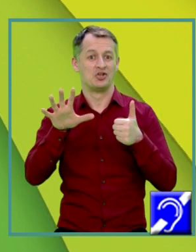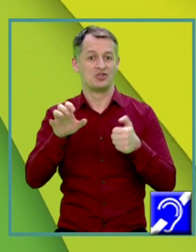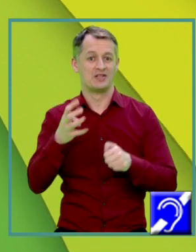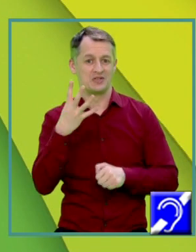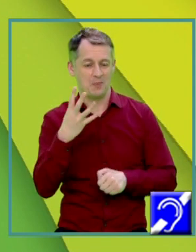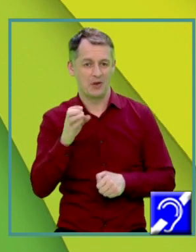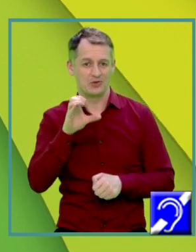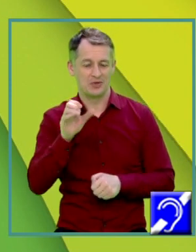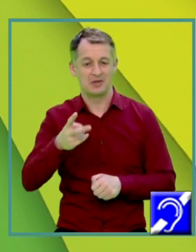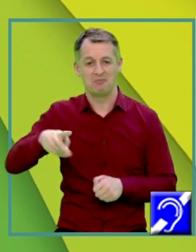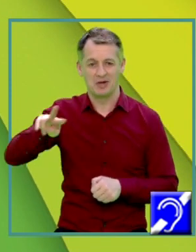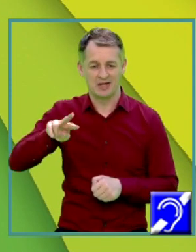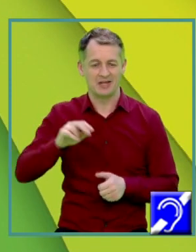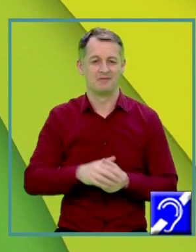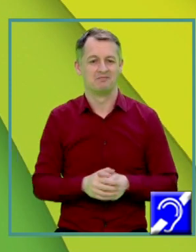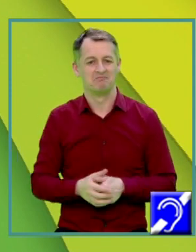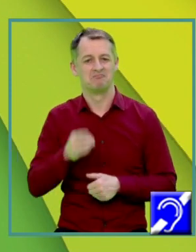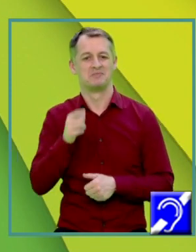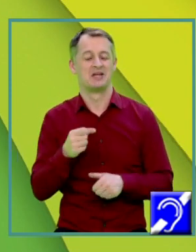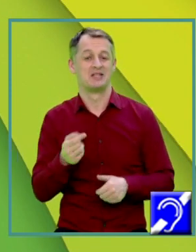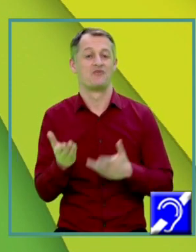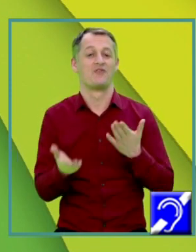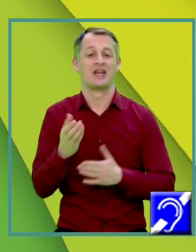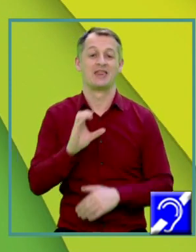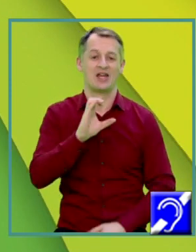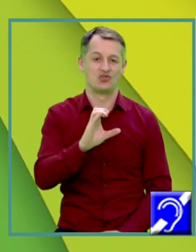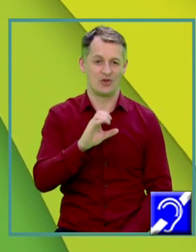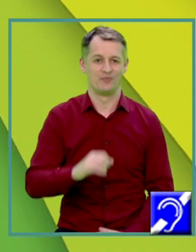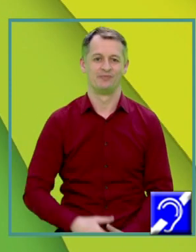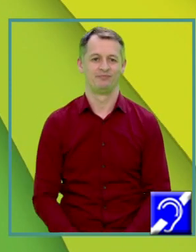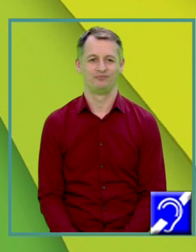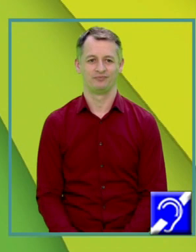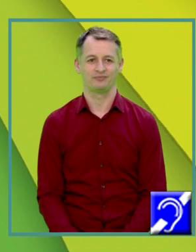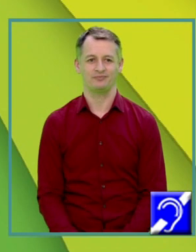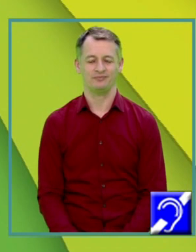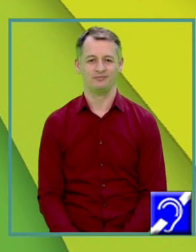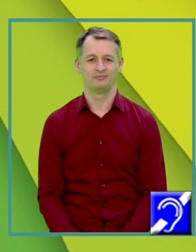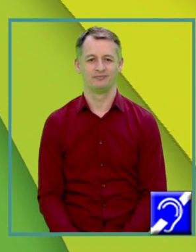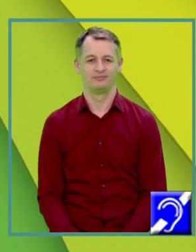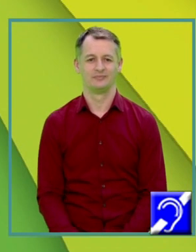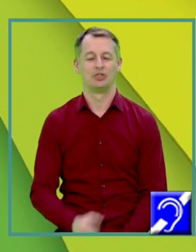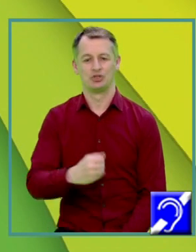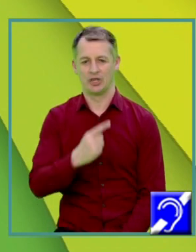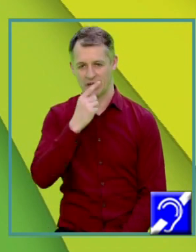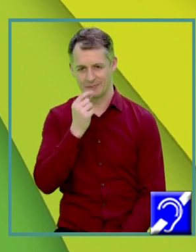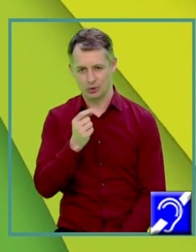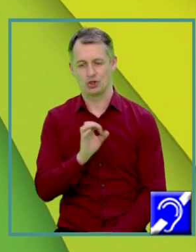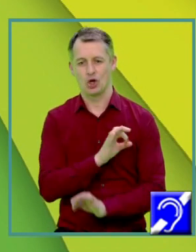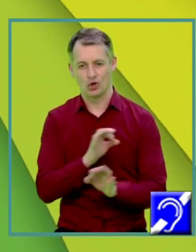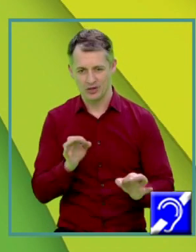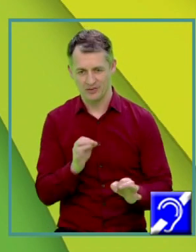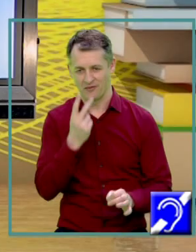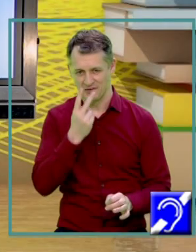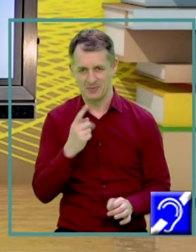pătrați Aici mi-apare varianta C Și răspuns corect vedem că este